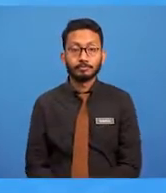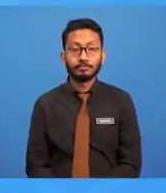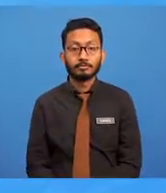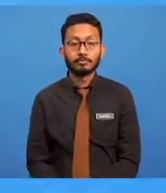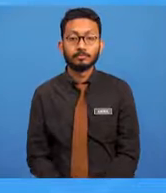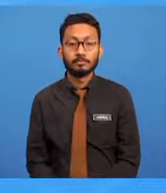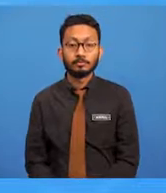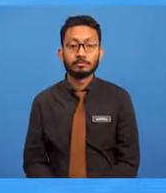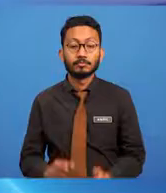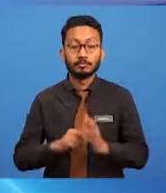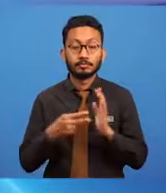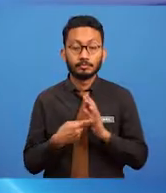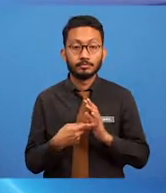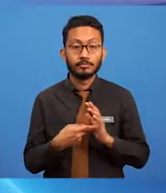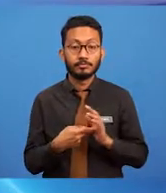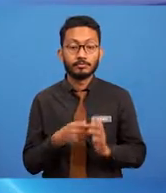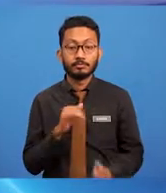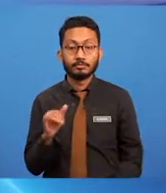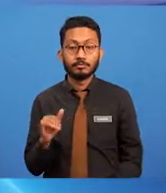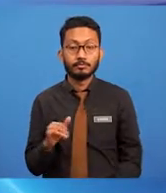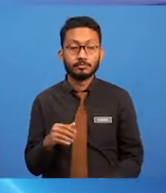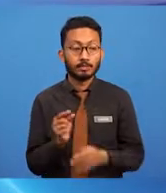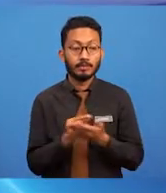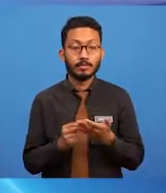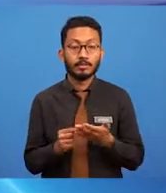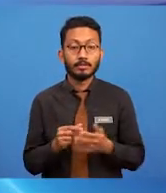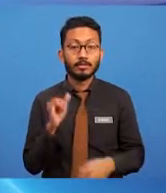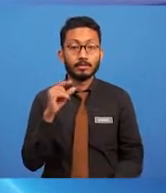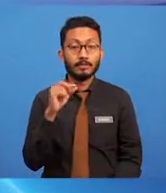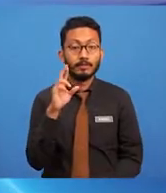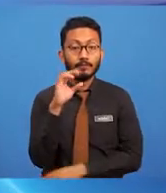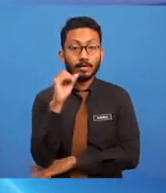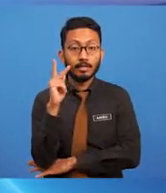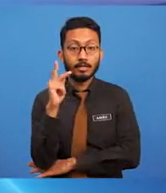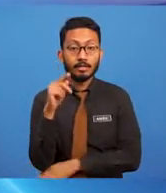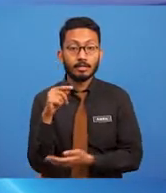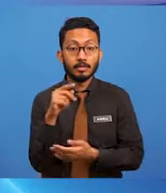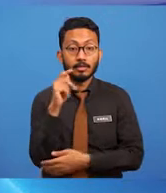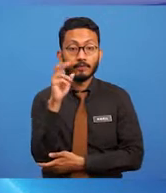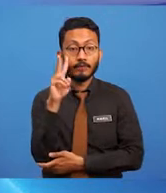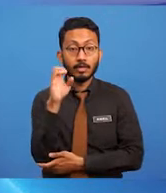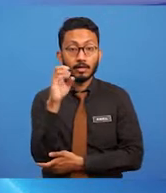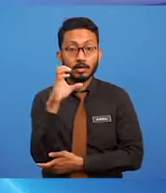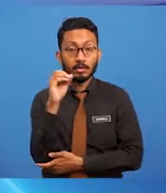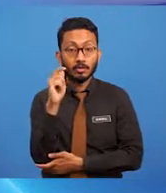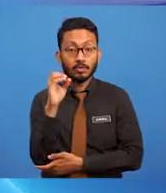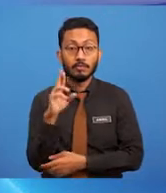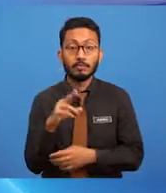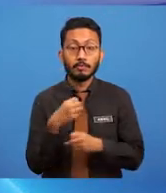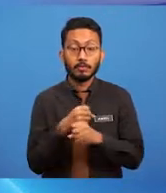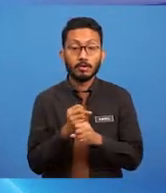Maksudnya grafik vector boleh diubah kepada apa sahaja